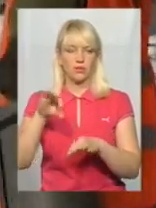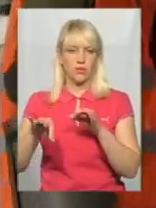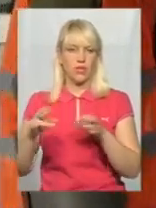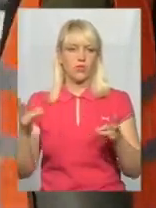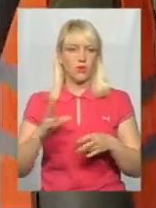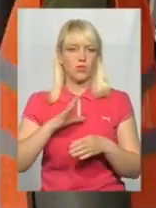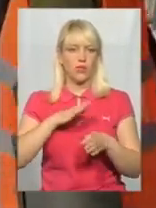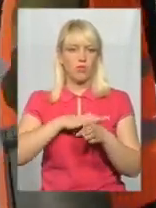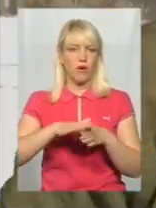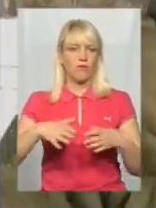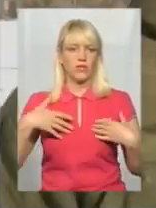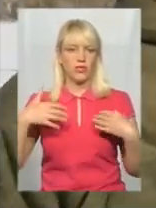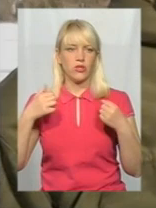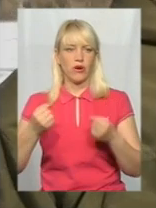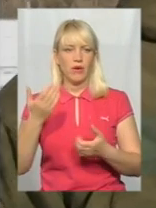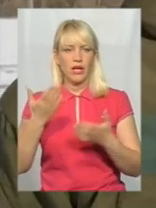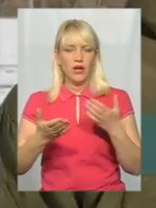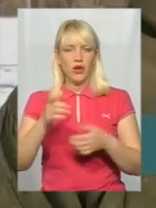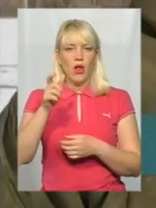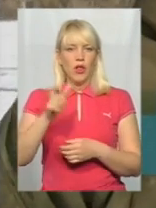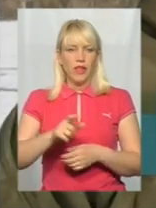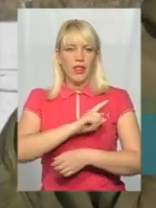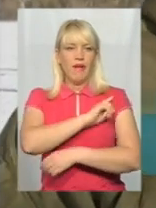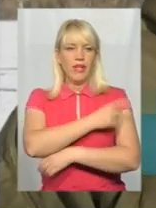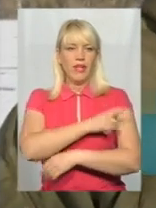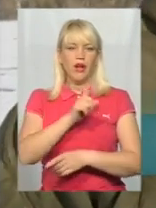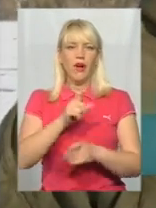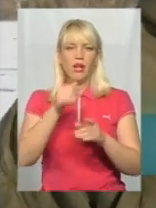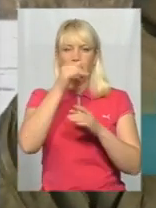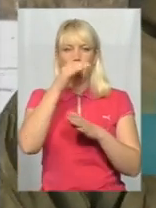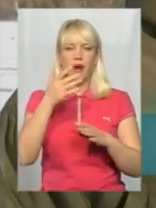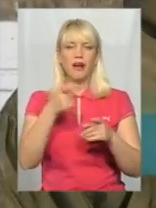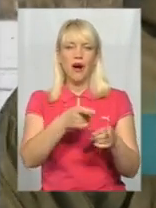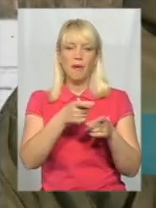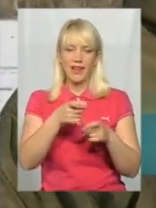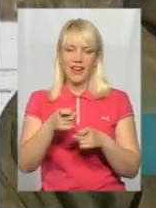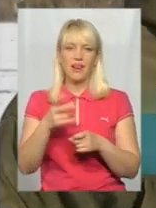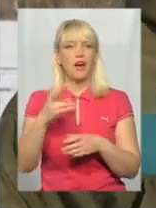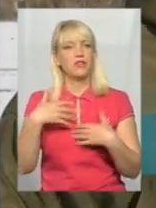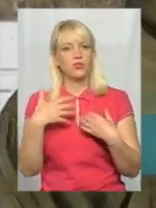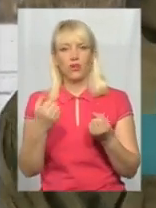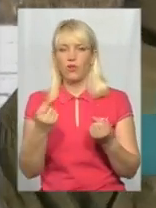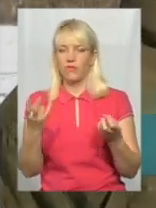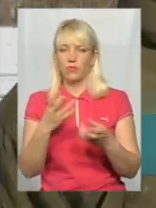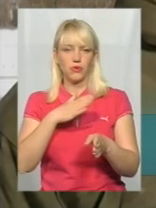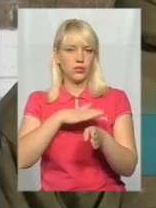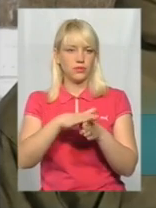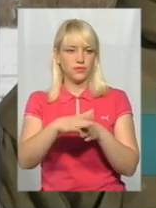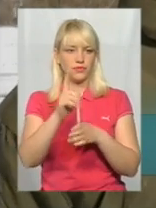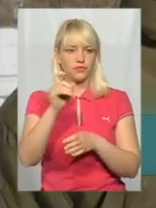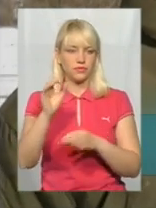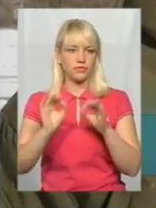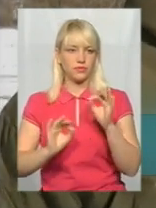потрібно бути повністю здоровим. Якщо людина фізично чогось не може, то його підтягнути. А по здоров'ю він повинен бути повністю